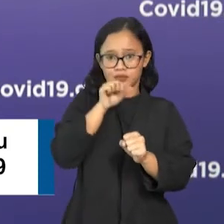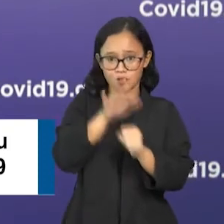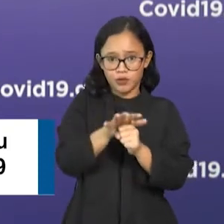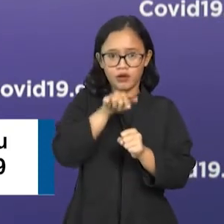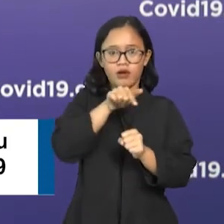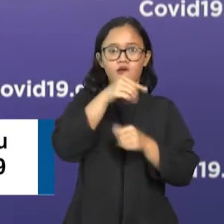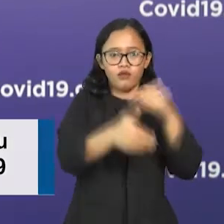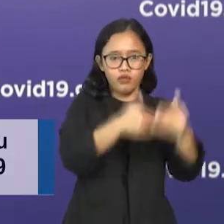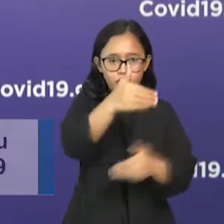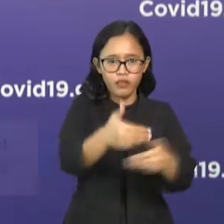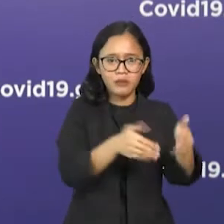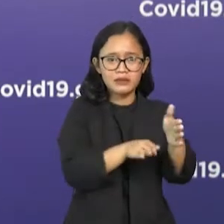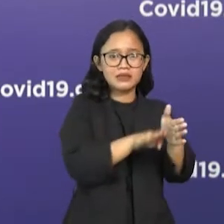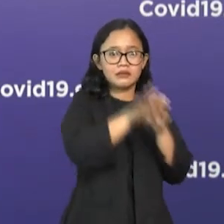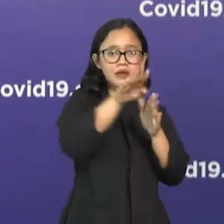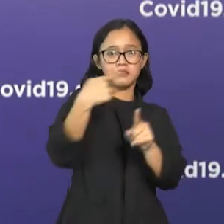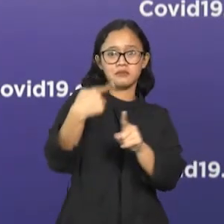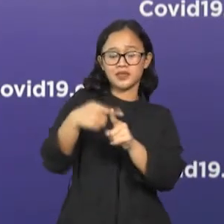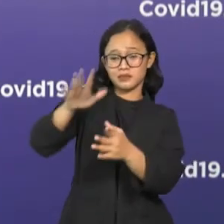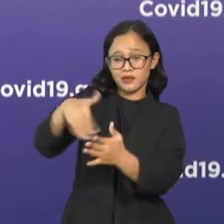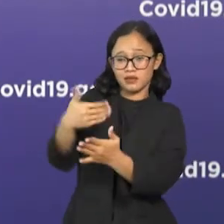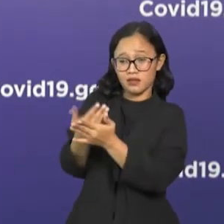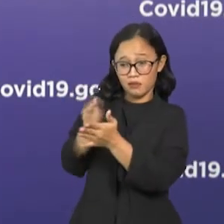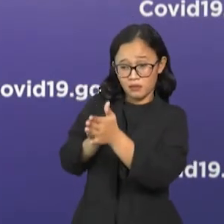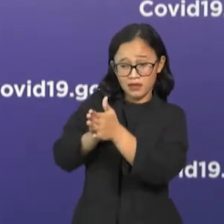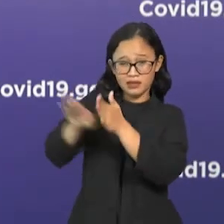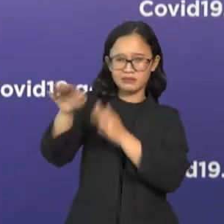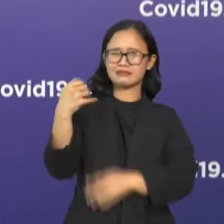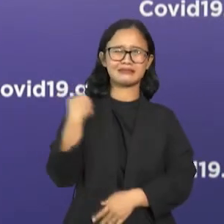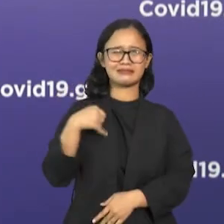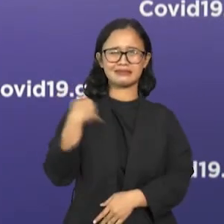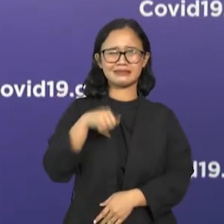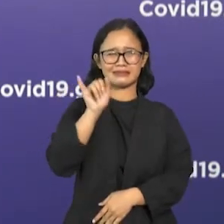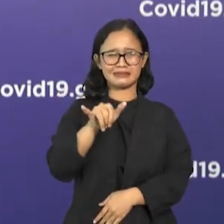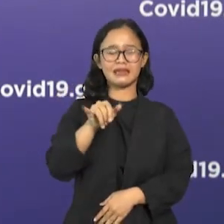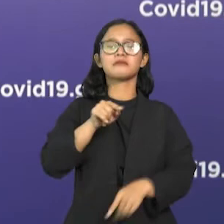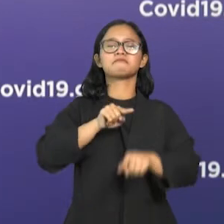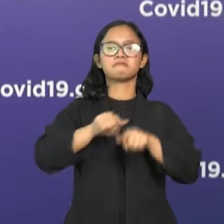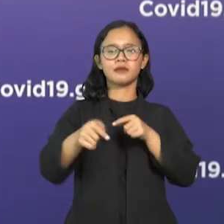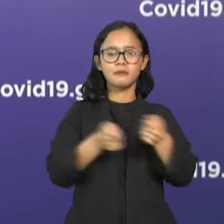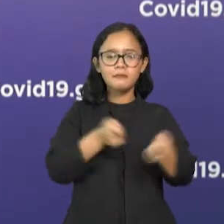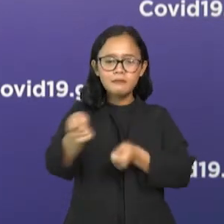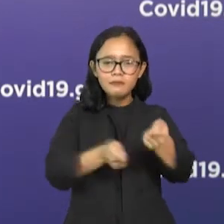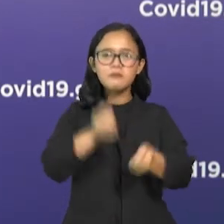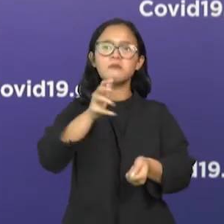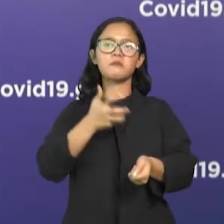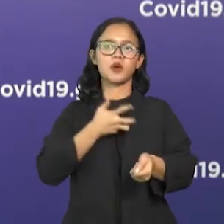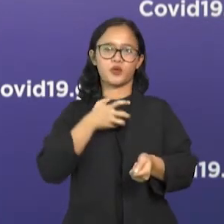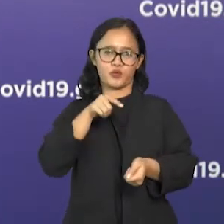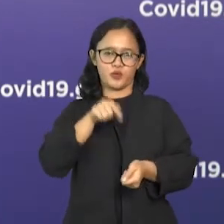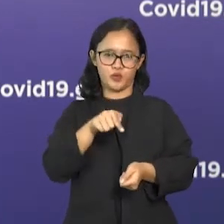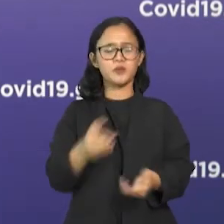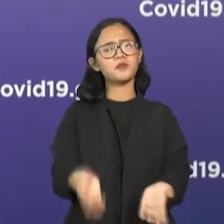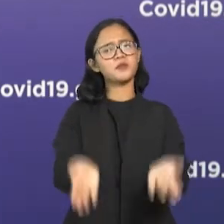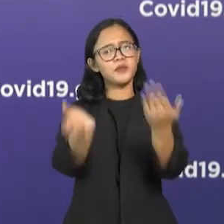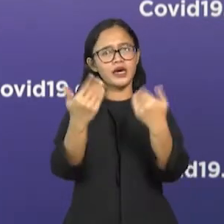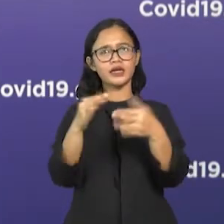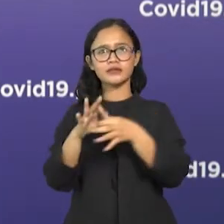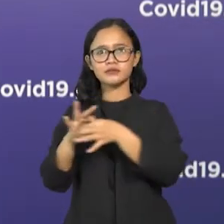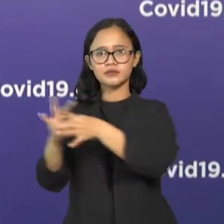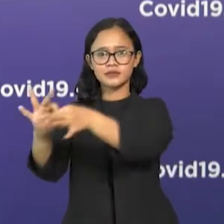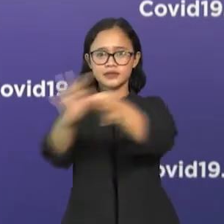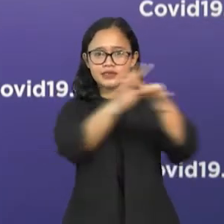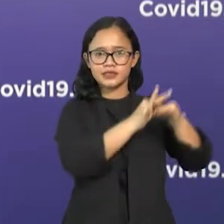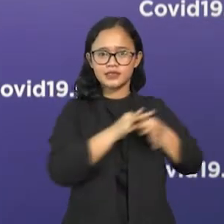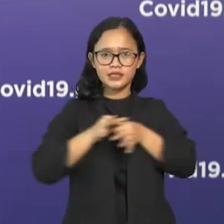meningkat, kita ingin semuanya bisa dikendalikan. Oleh karena itu, mari kita bersama-sama